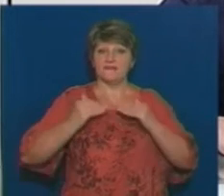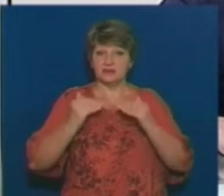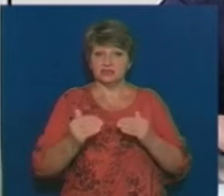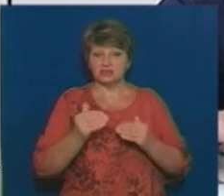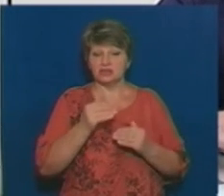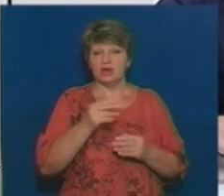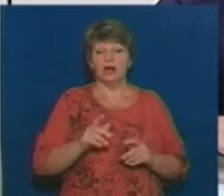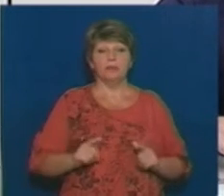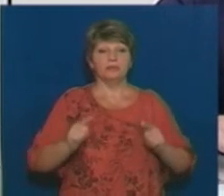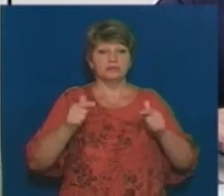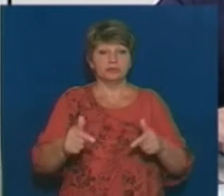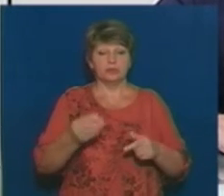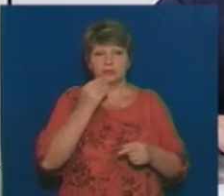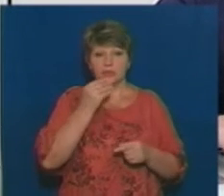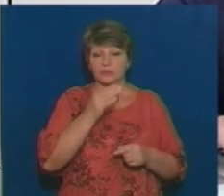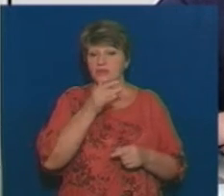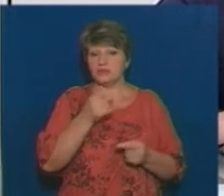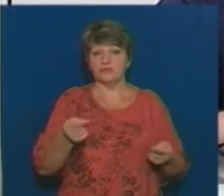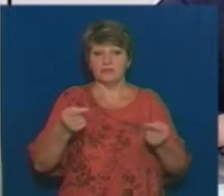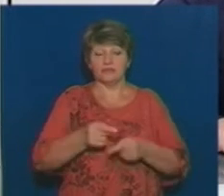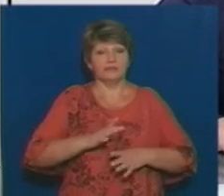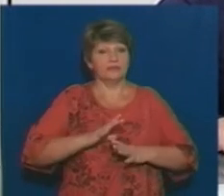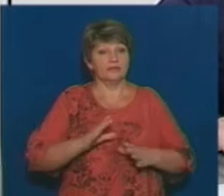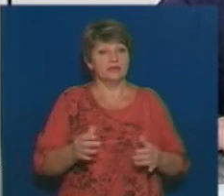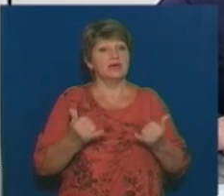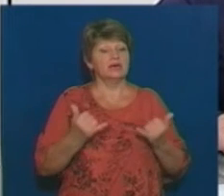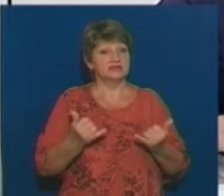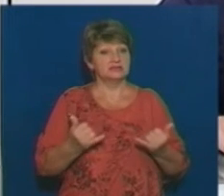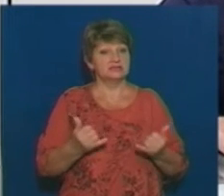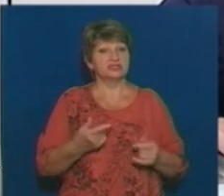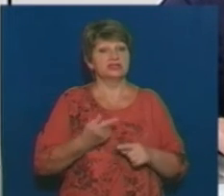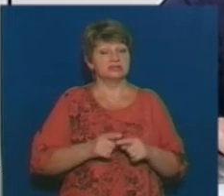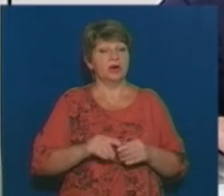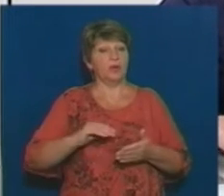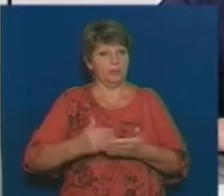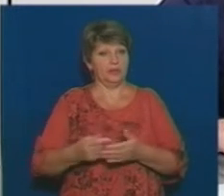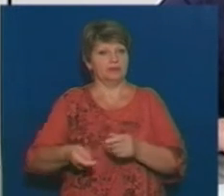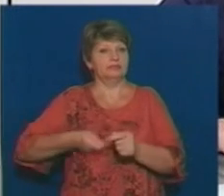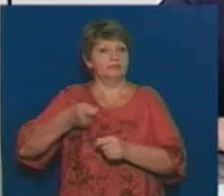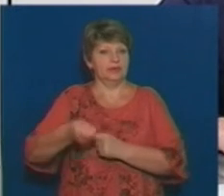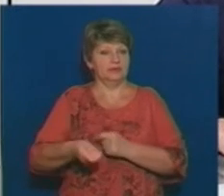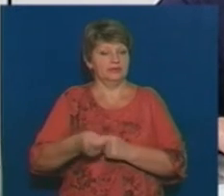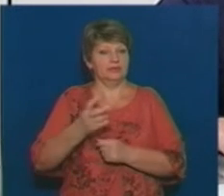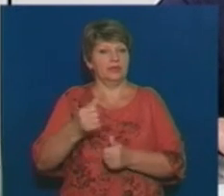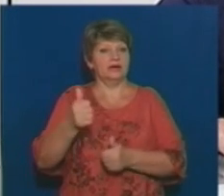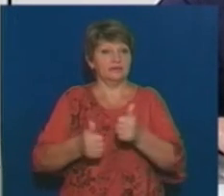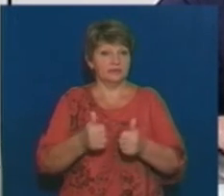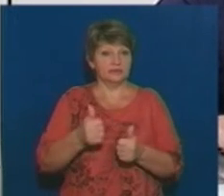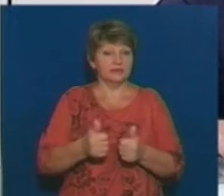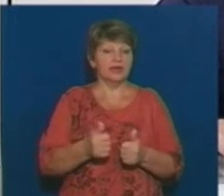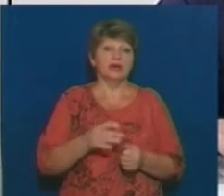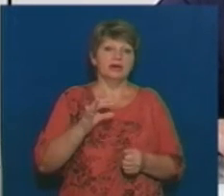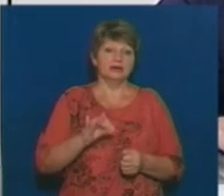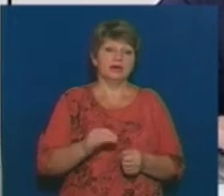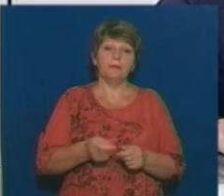несвоєчасно, ну, тому подібне. Зараз «Каштан» подається на тендери, як ми говорили, так? І от в числі своєї тендерної документації